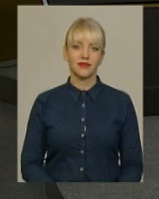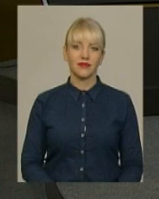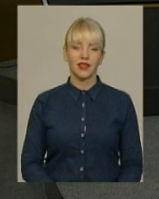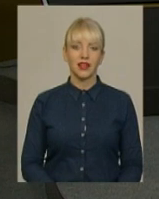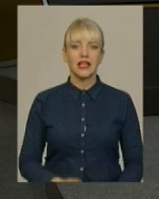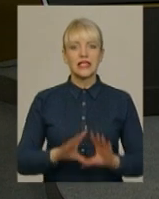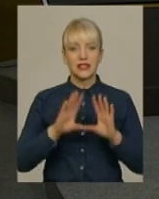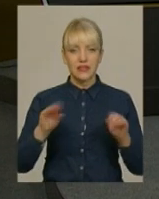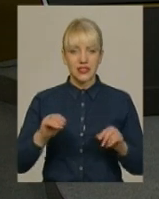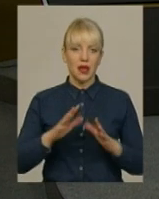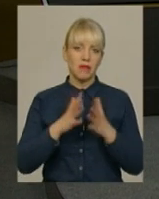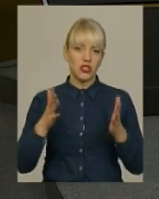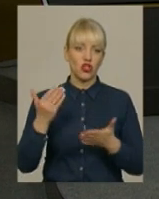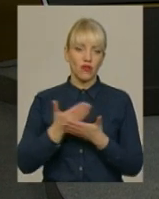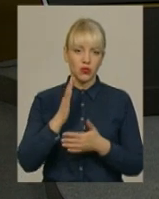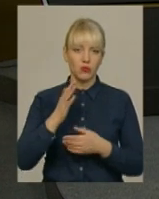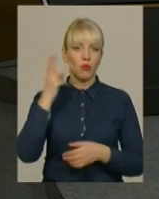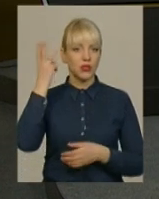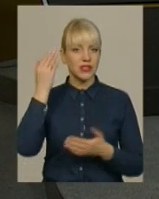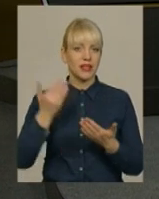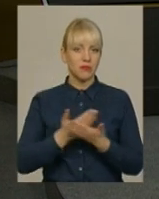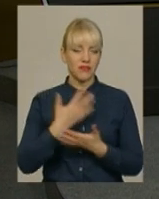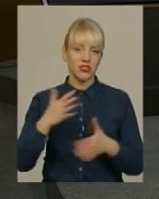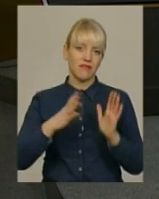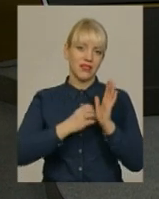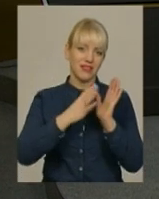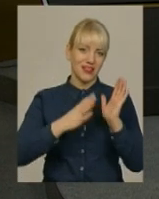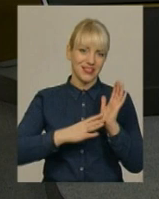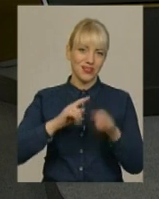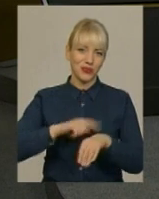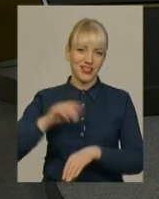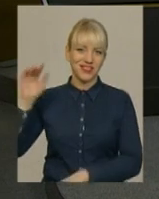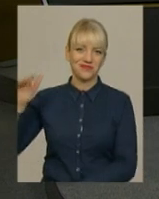І це все. Більше новин буде у «Подільській панорамі» вже о 19-й.